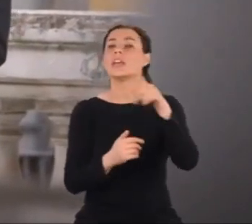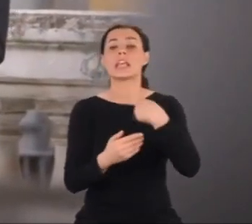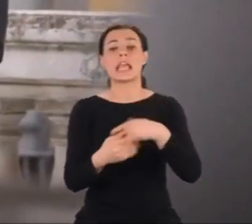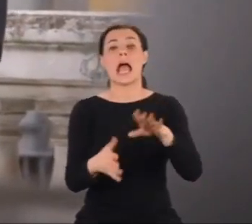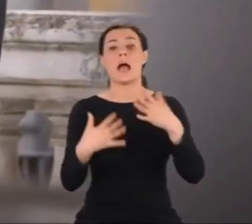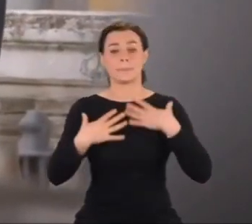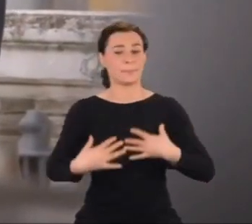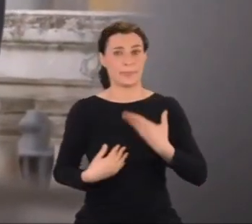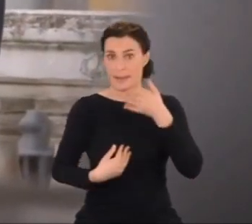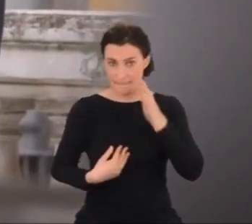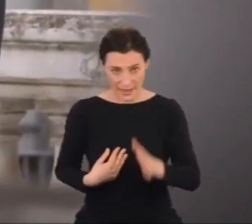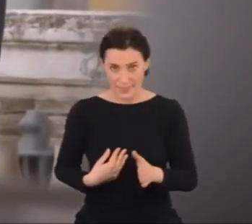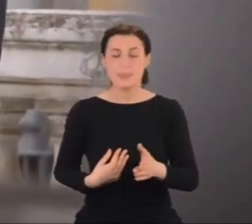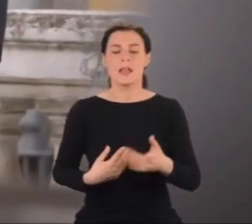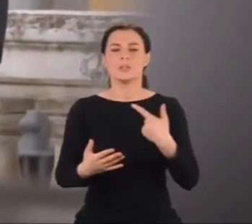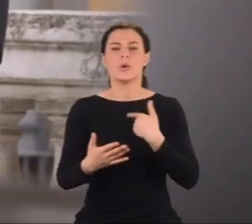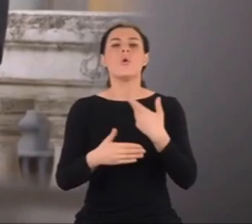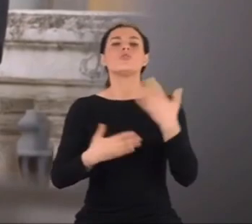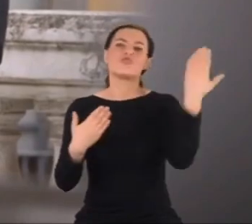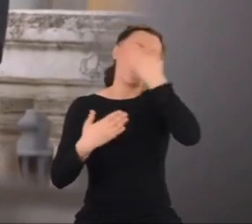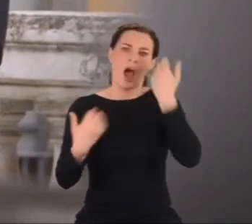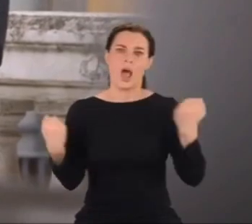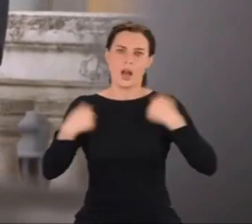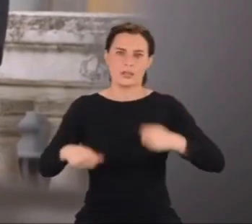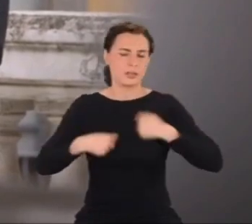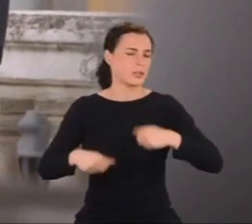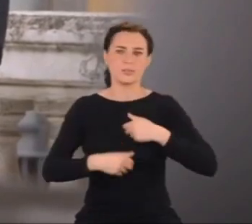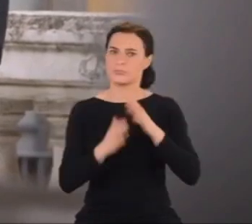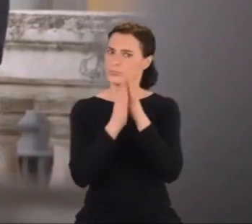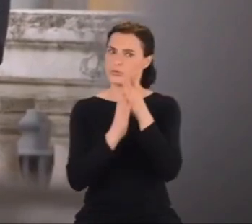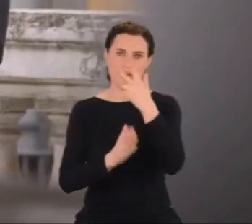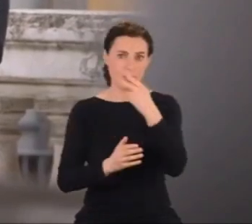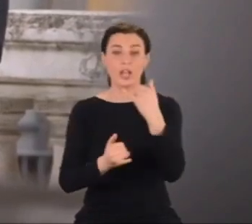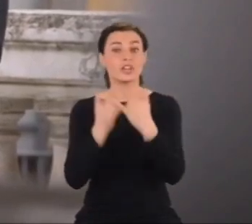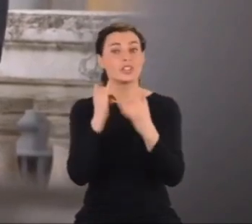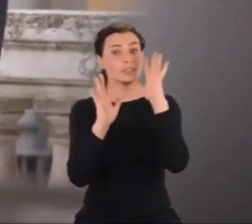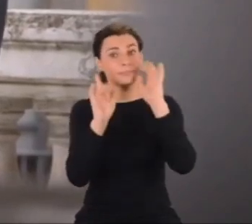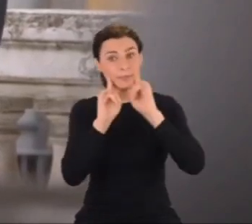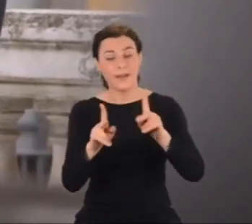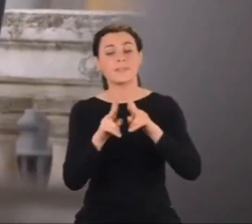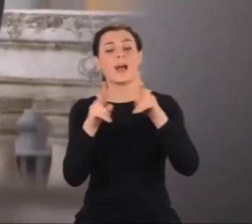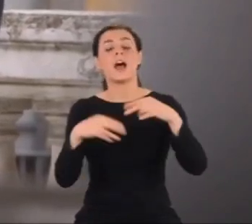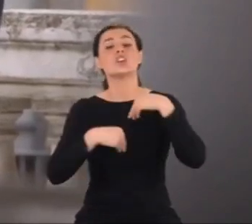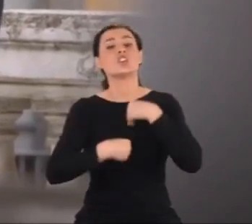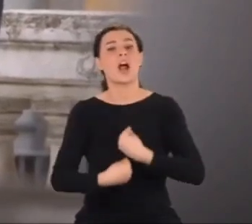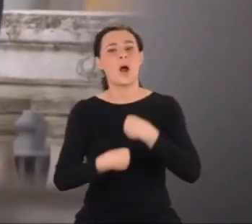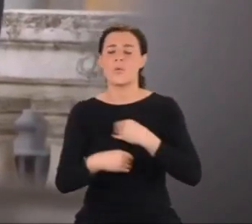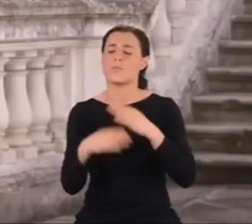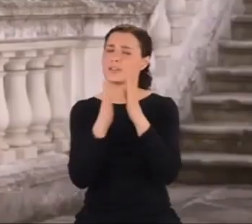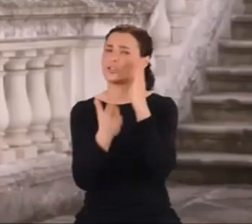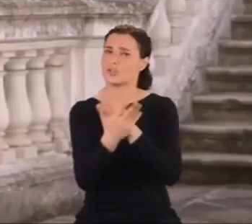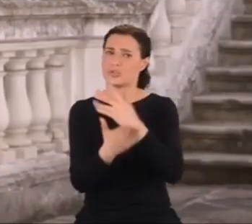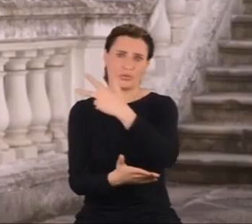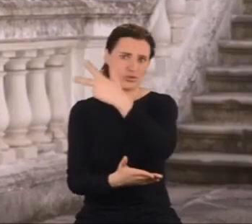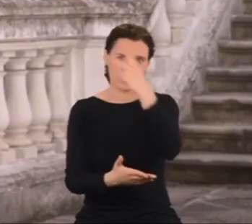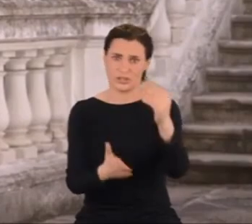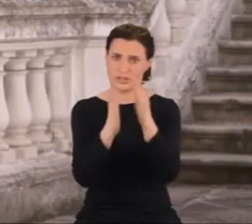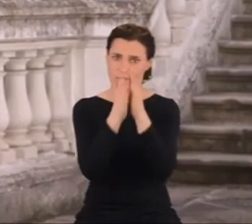Jeśli chcecie uczynić zadość tradycji i okazać jakąś żałobę, noście ją nie dłużej niż trzy dni.